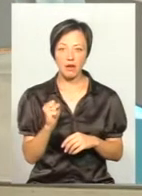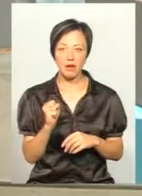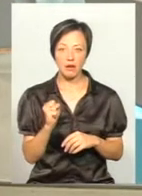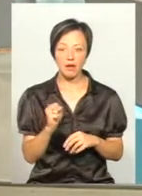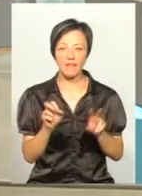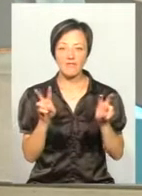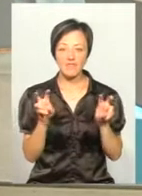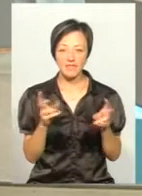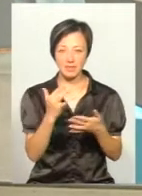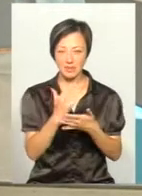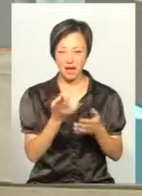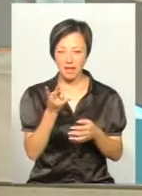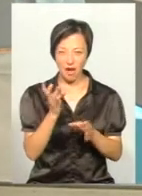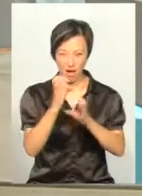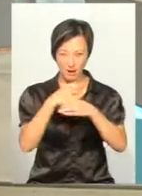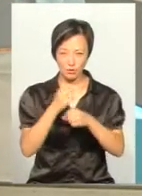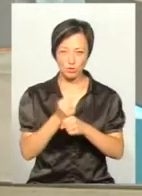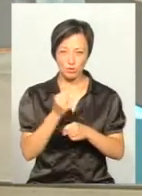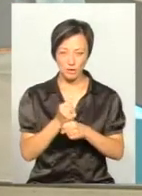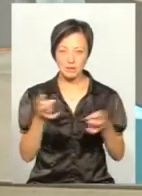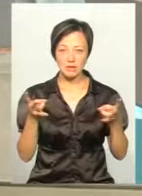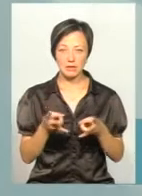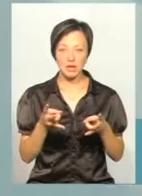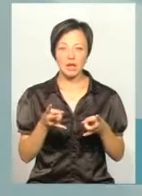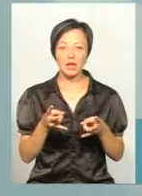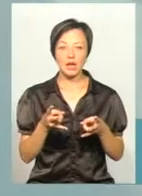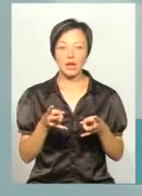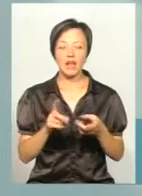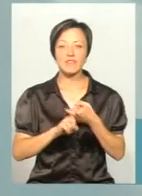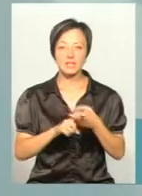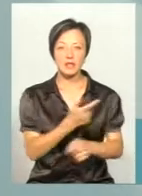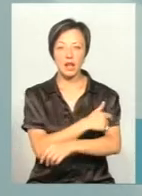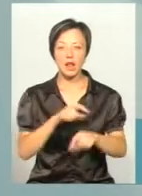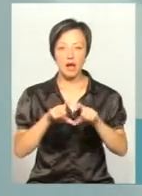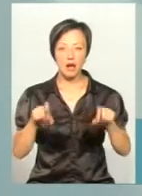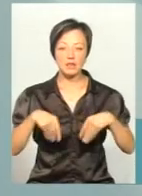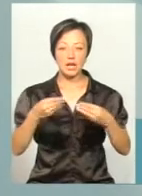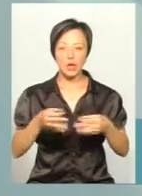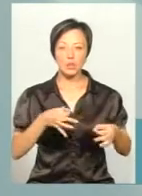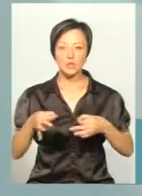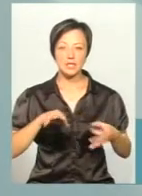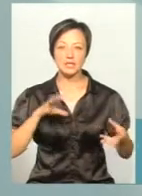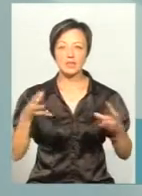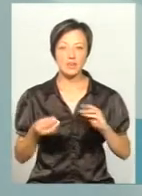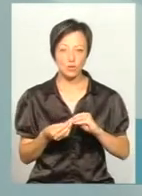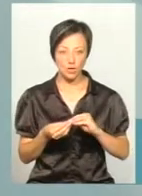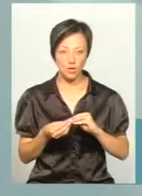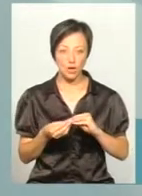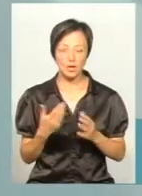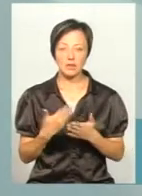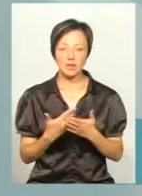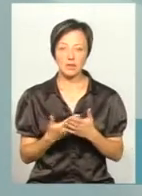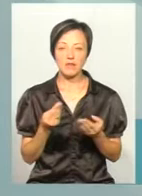гепатиту, адже їх декілька видів, то інфектаційна лікарня дає теж консультаційний висновок. До